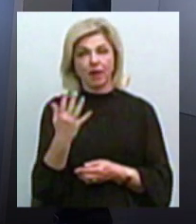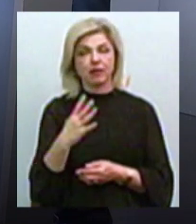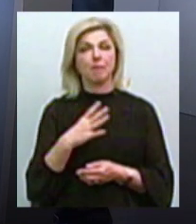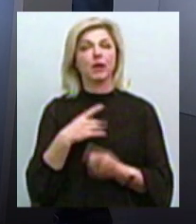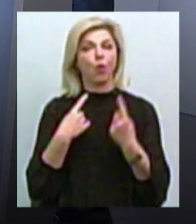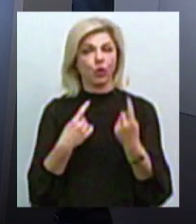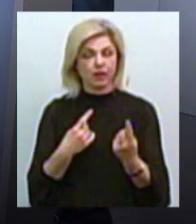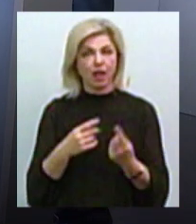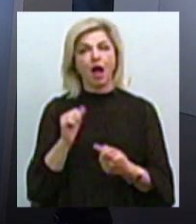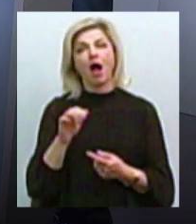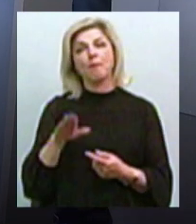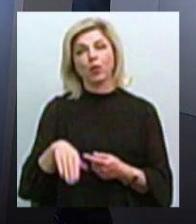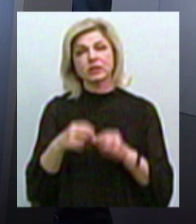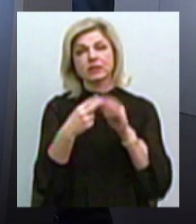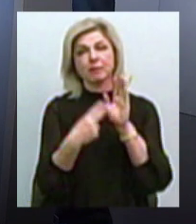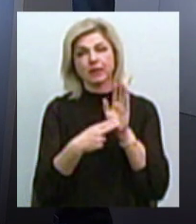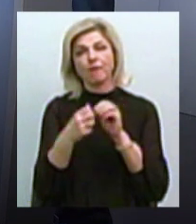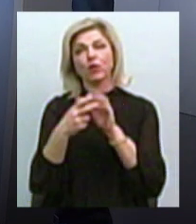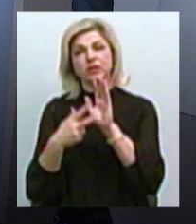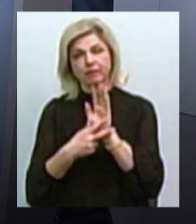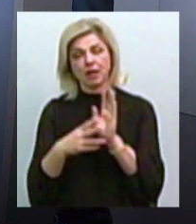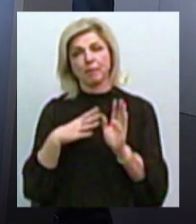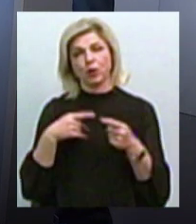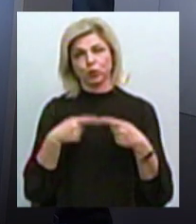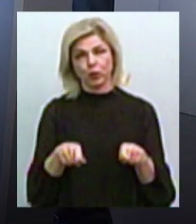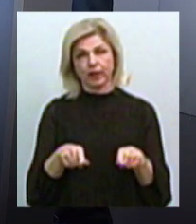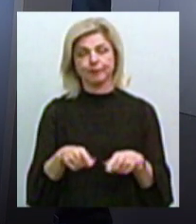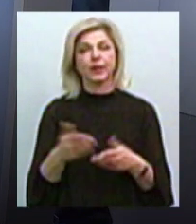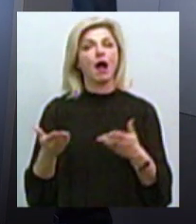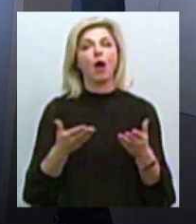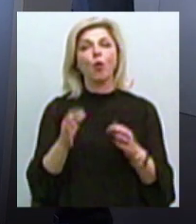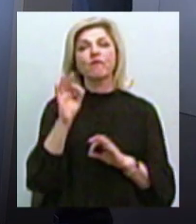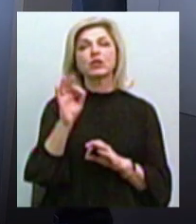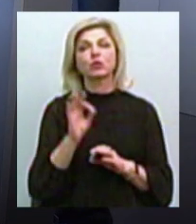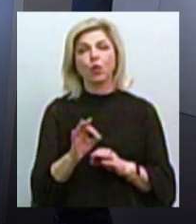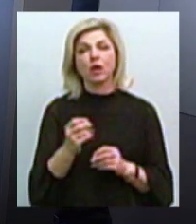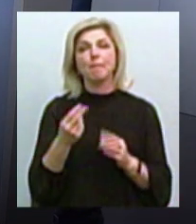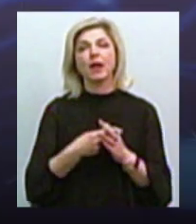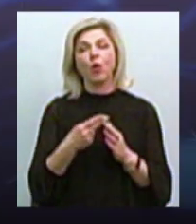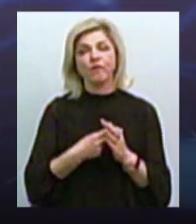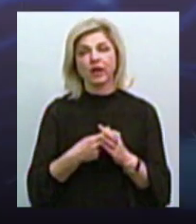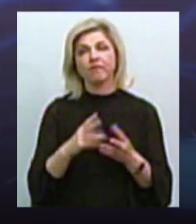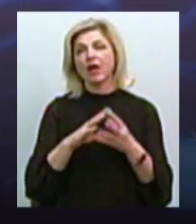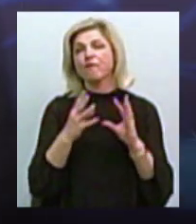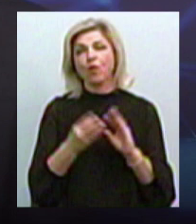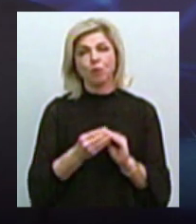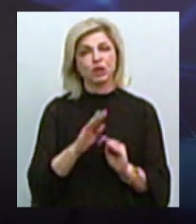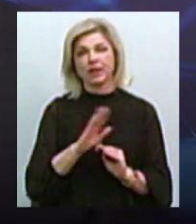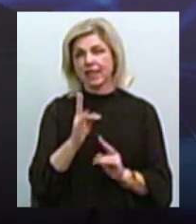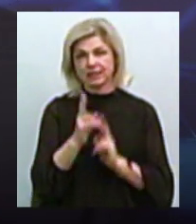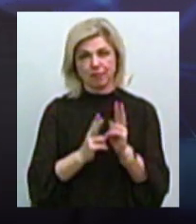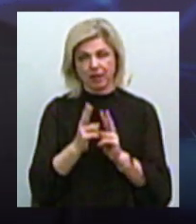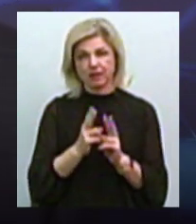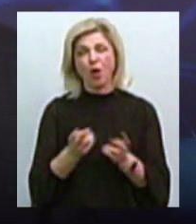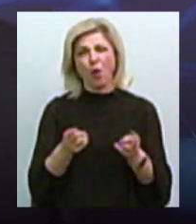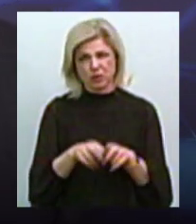і потім 17-го і 18-го прошли інші. А який відсоток пельгівників? Відсоток пельгівників, в принципі, не змінился. Настався на тому